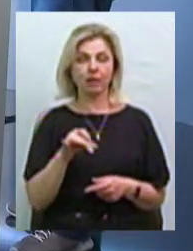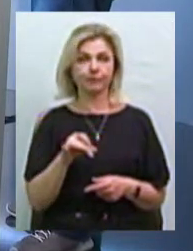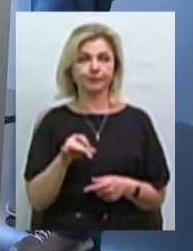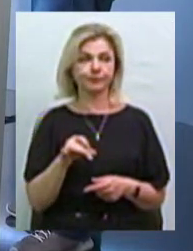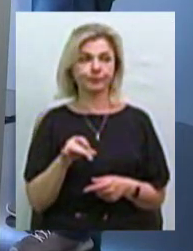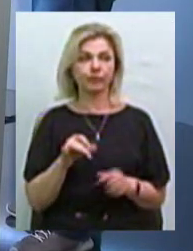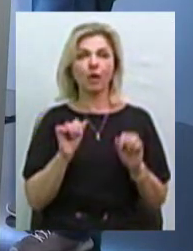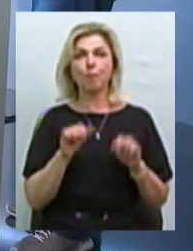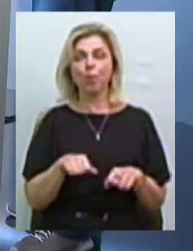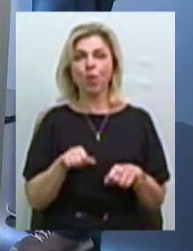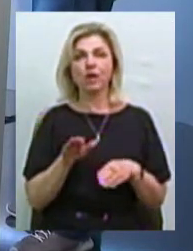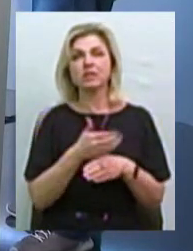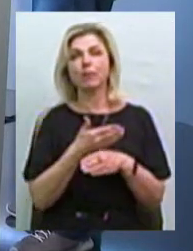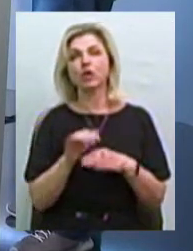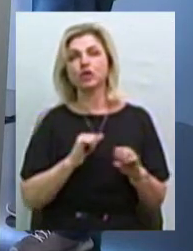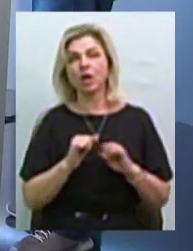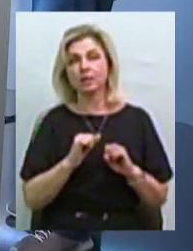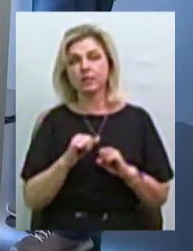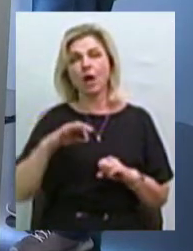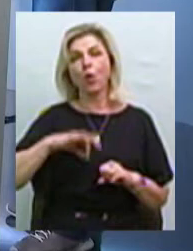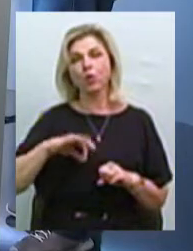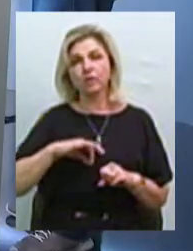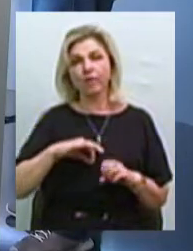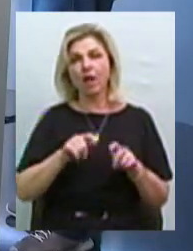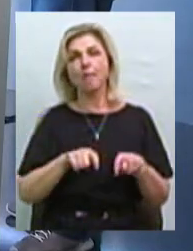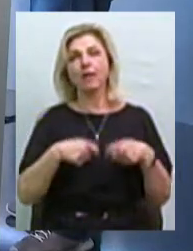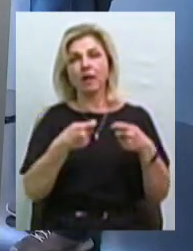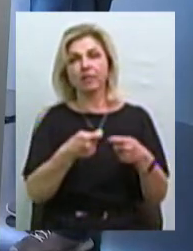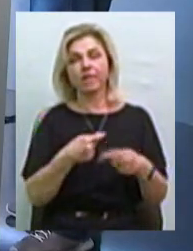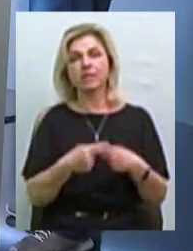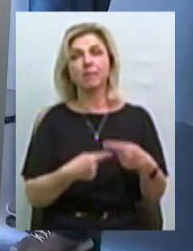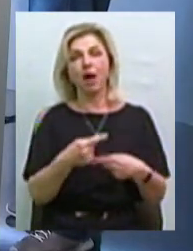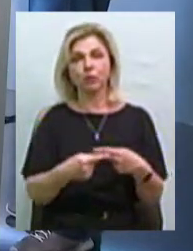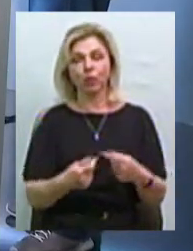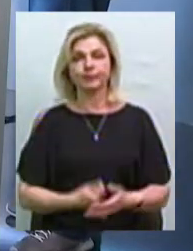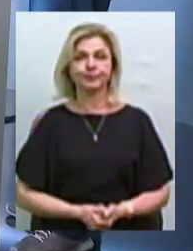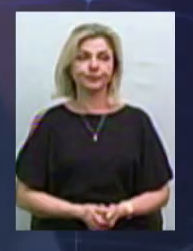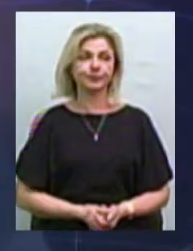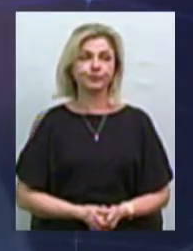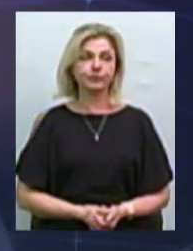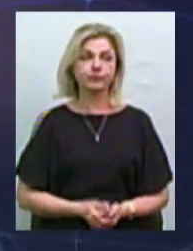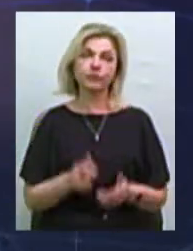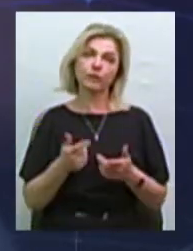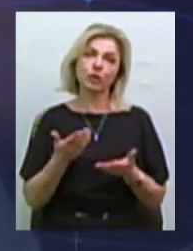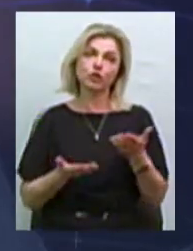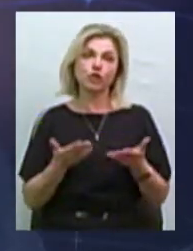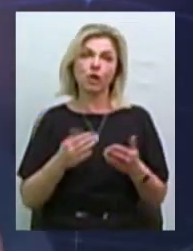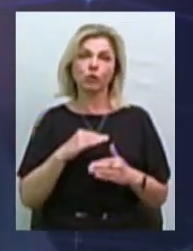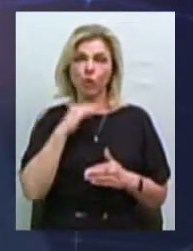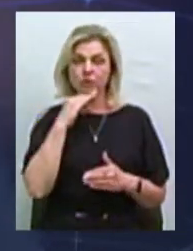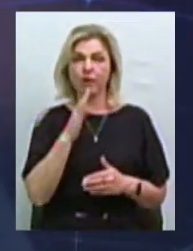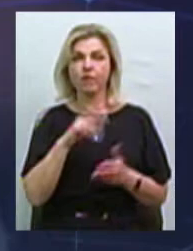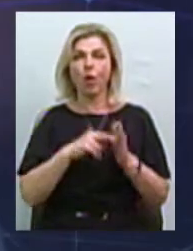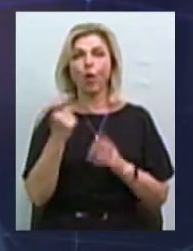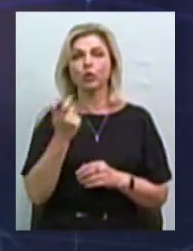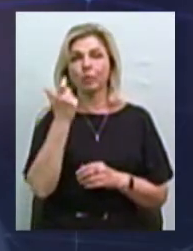міг розпереджатися, користуватися, передавати в спадок. Так. Чи достатньо цього в економічних